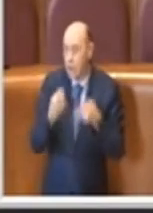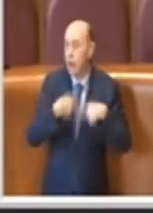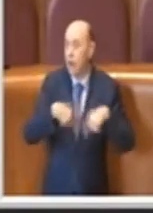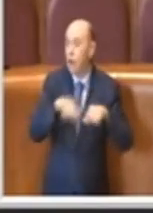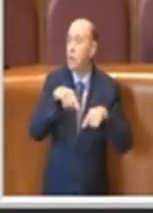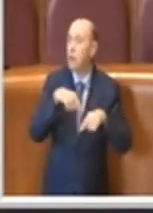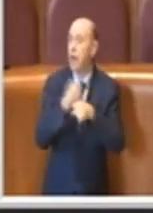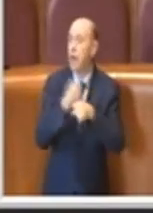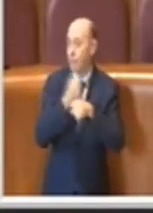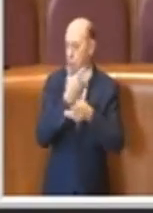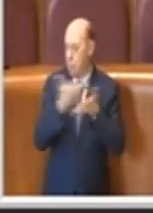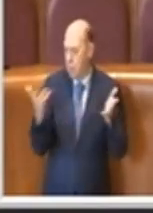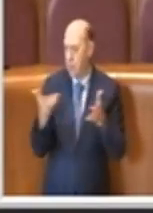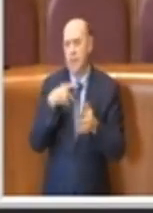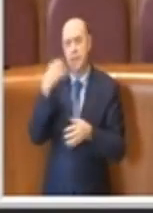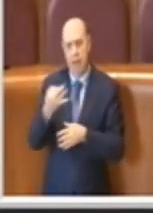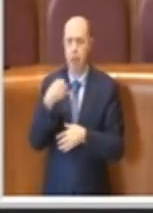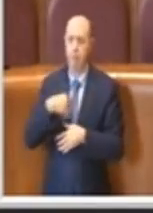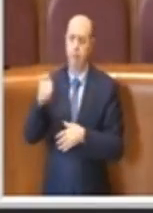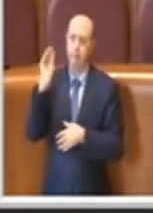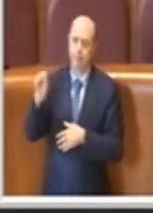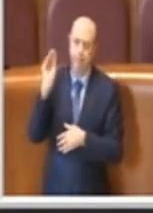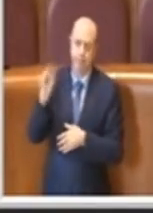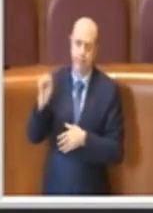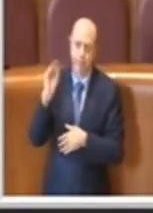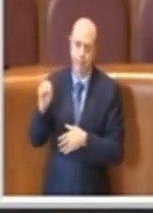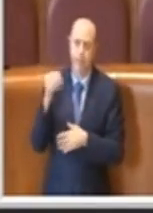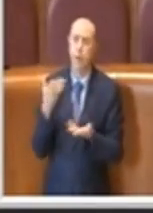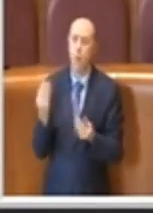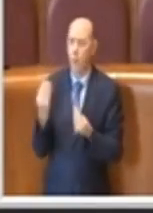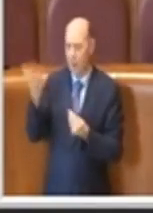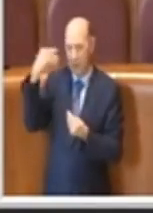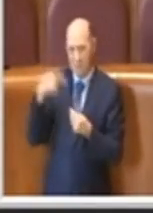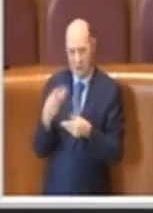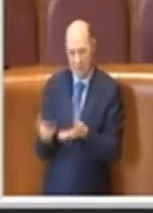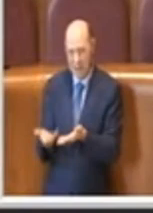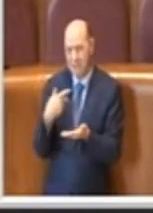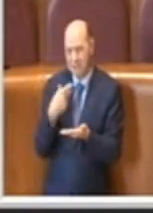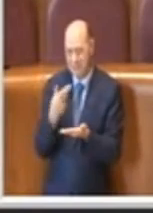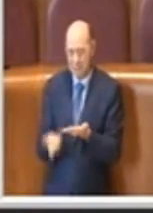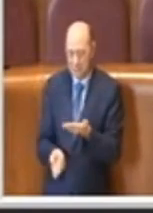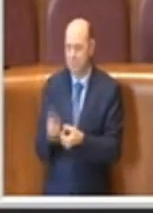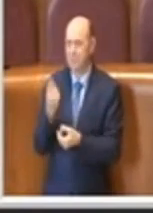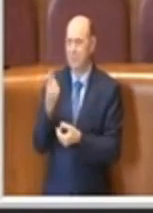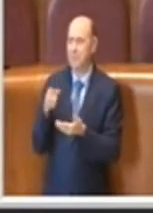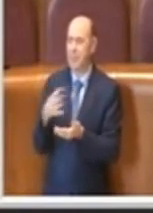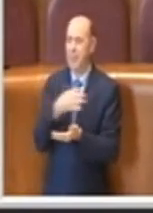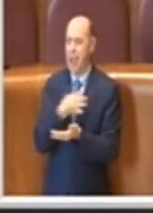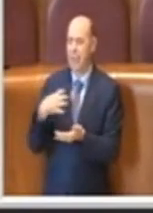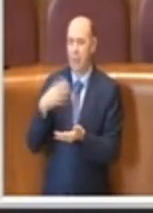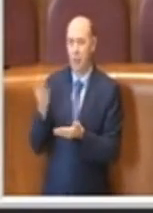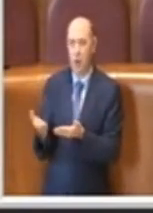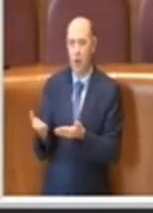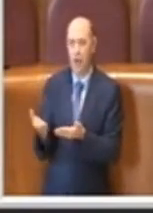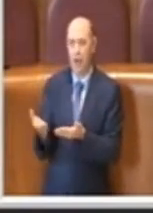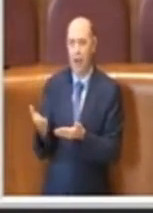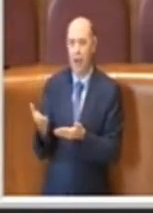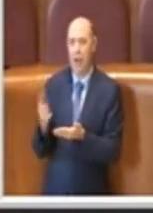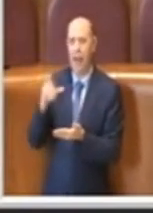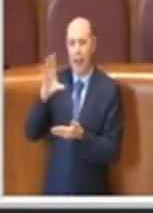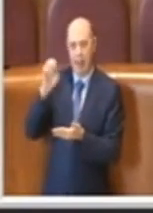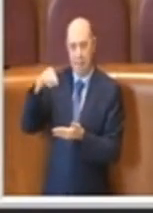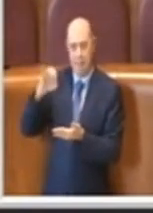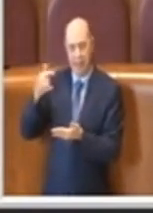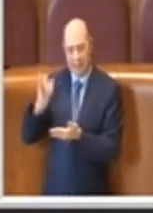Ho sempre chiesto, quando si affacciava l'assessore Lemetti,